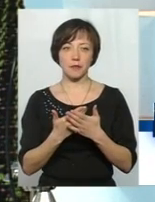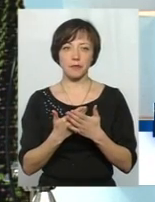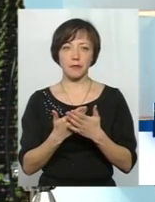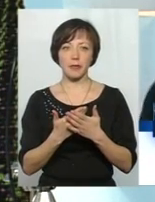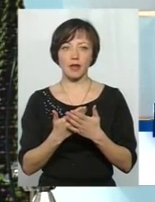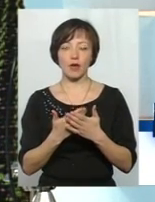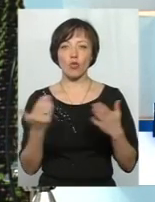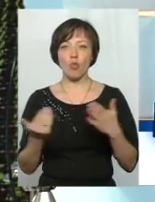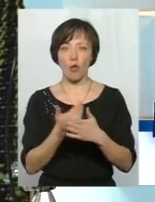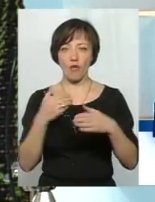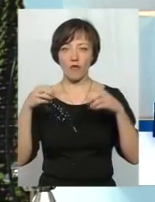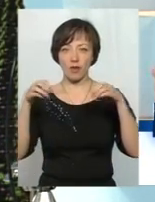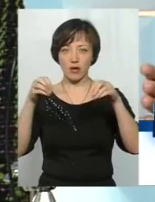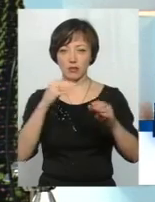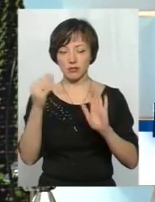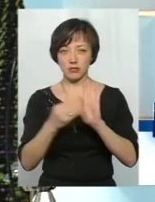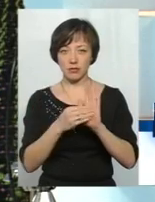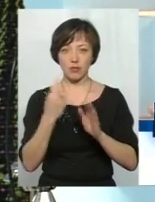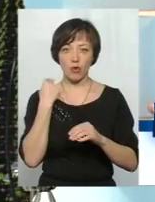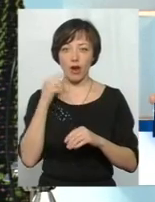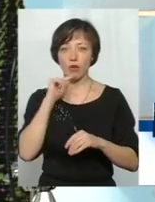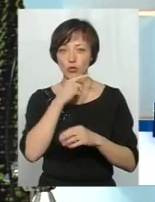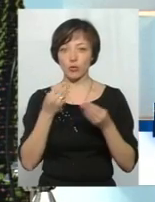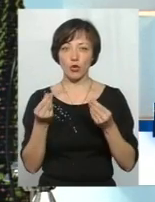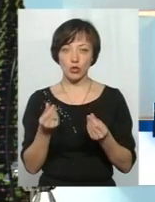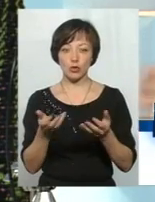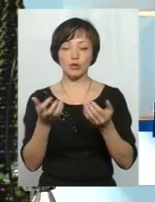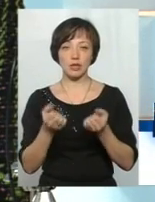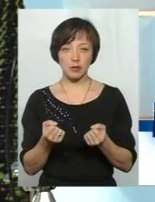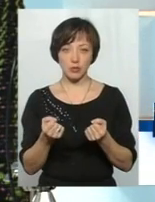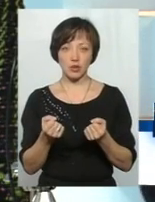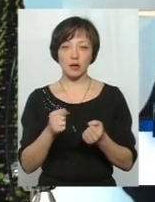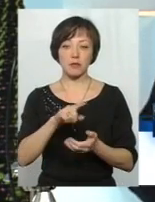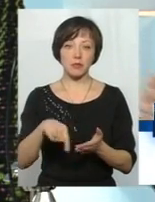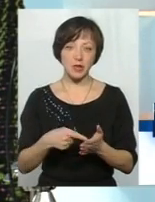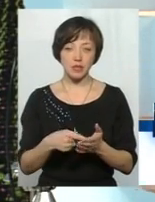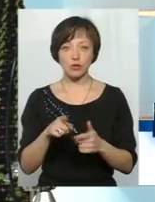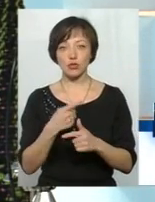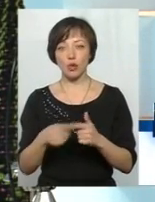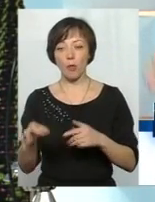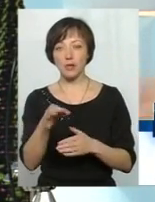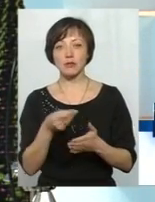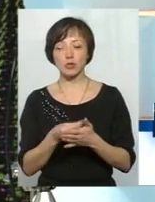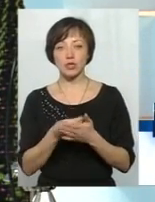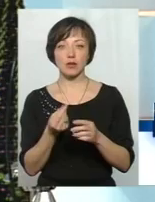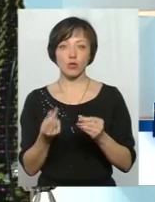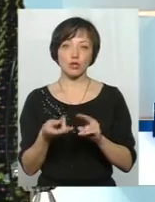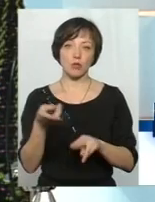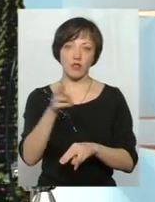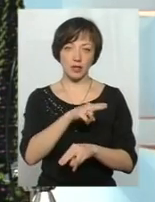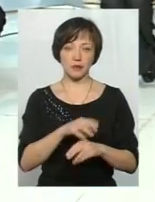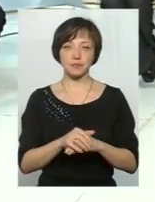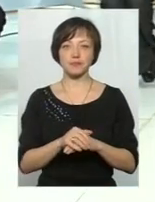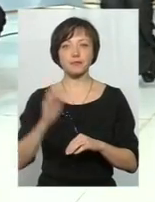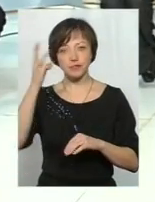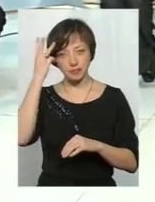ставить, свій борг, потім від економії коштів, які отримує місто, там чи обласний бюджет, ці кошти повертаються.